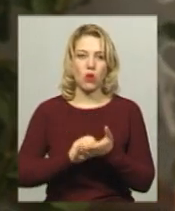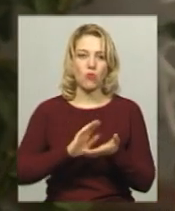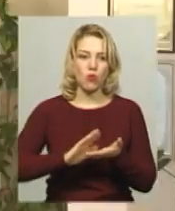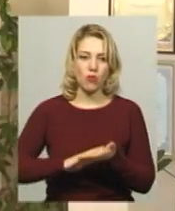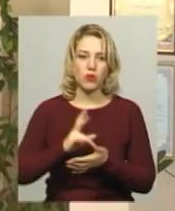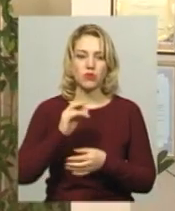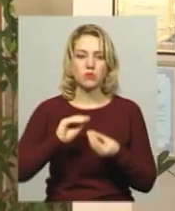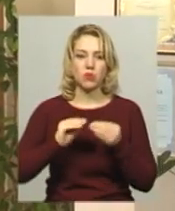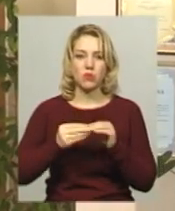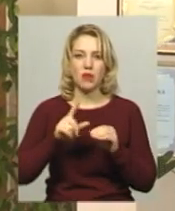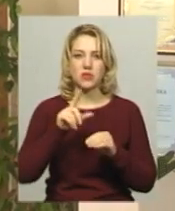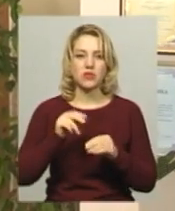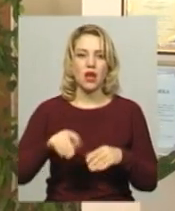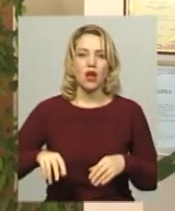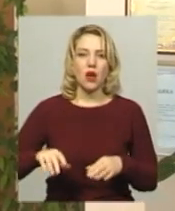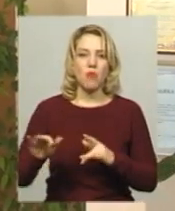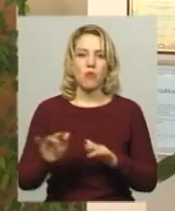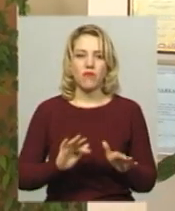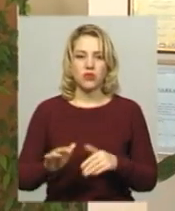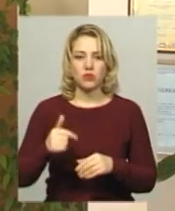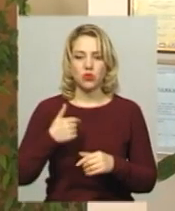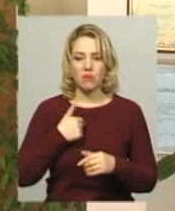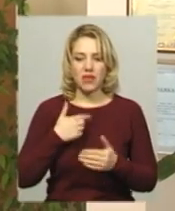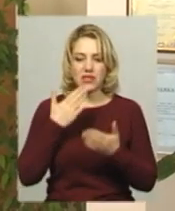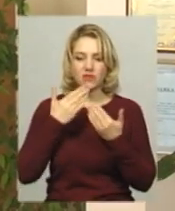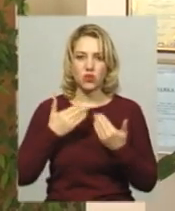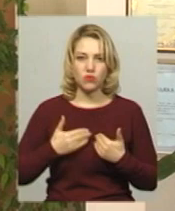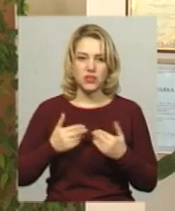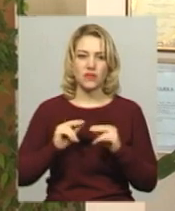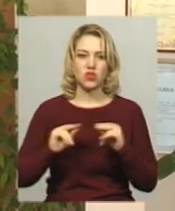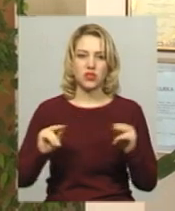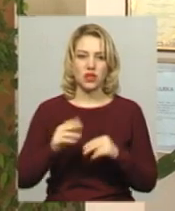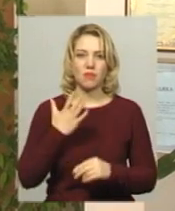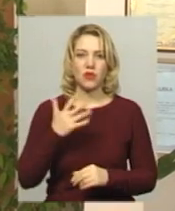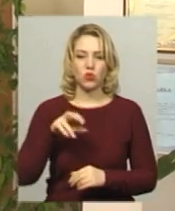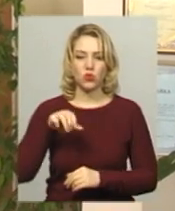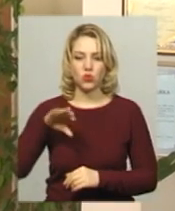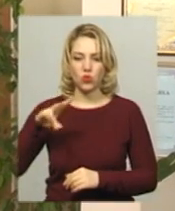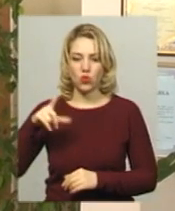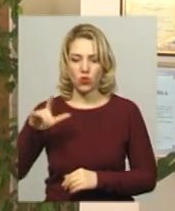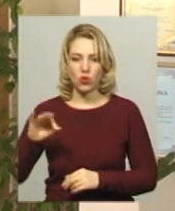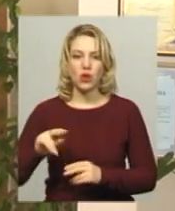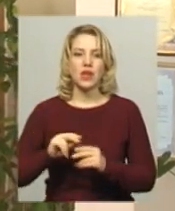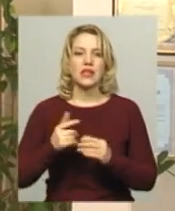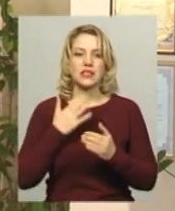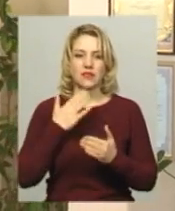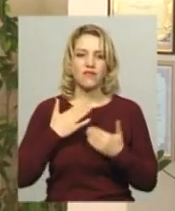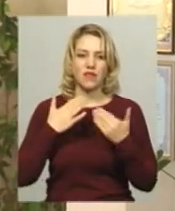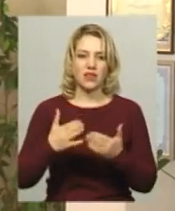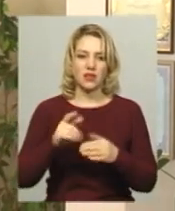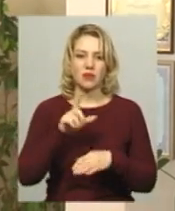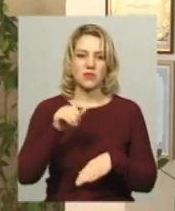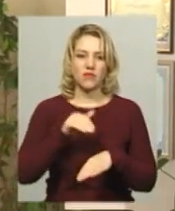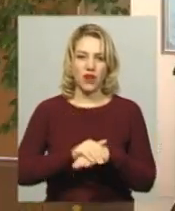поведінкою. До мене звернувся вчитель 5 лютого, конкретно до мене, із зверненням безпосереднім, із зазначенням